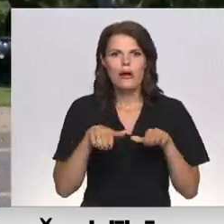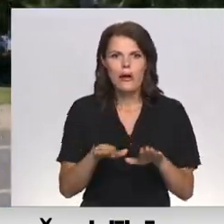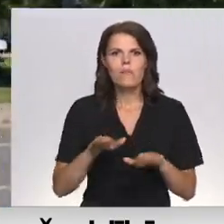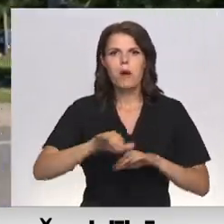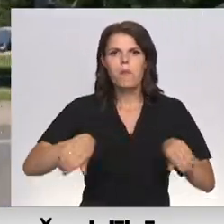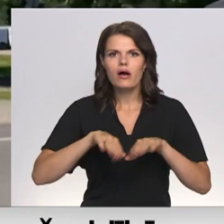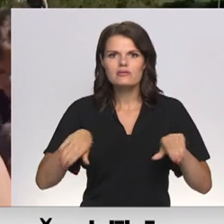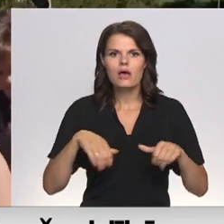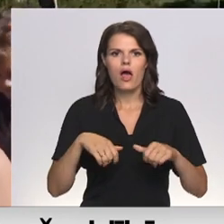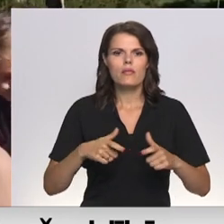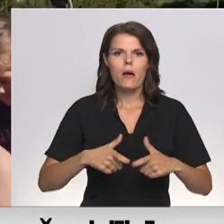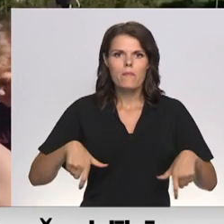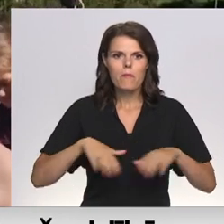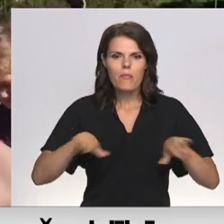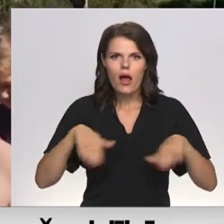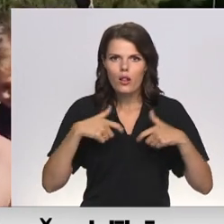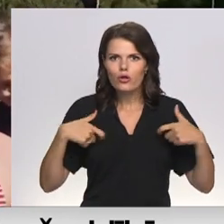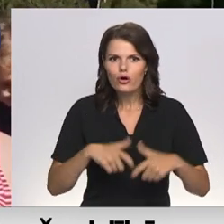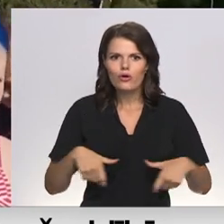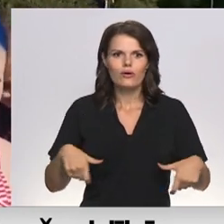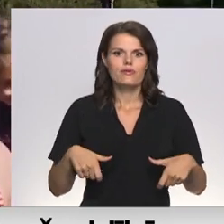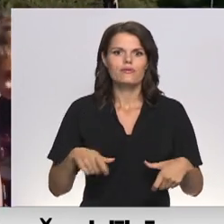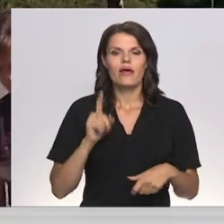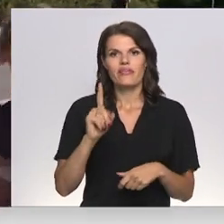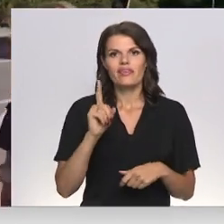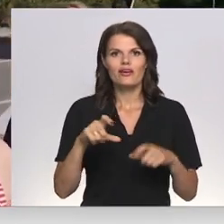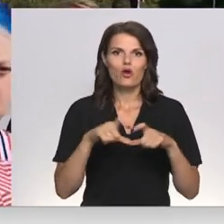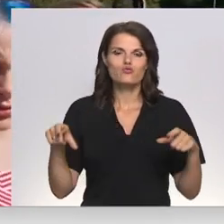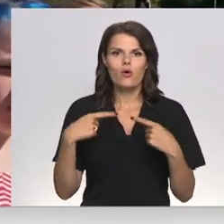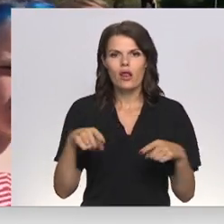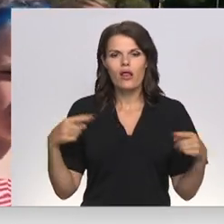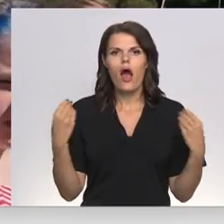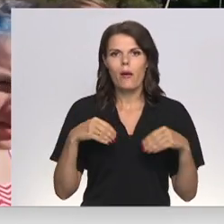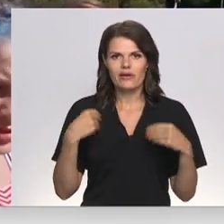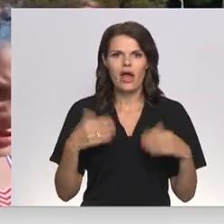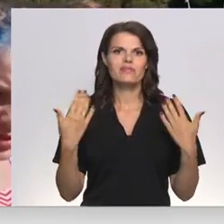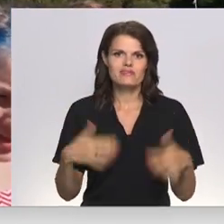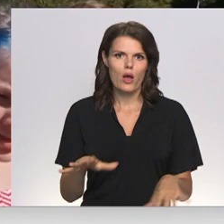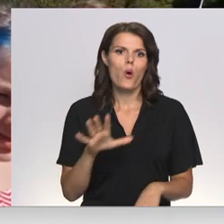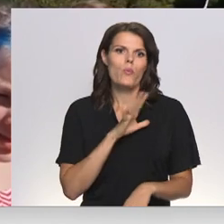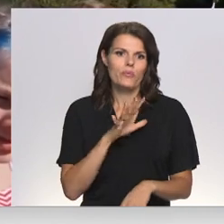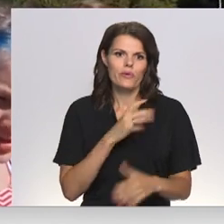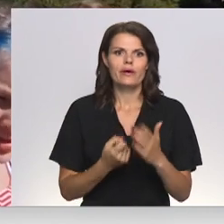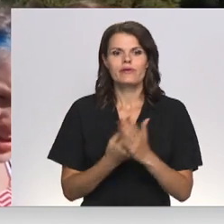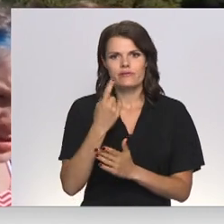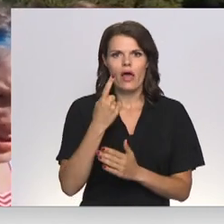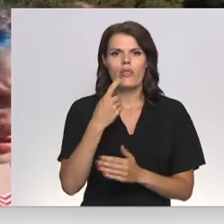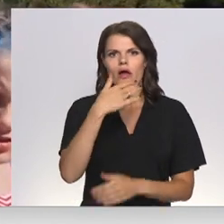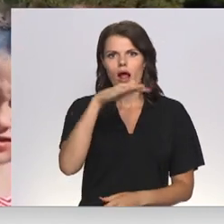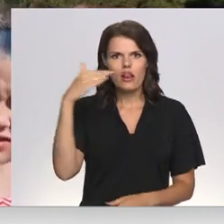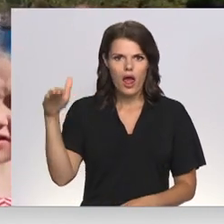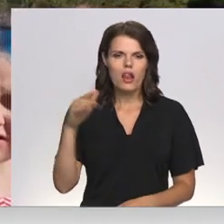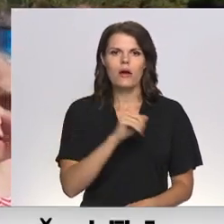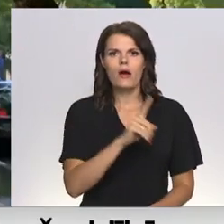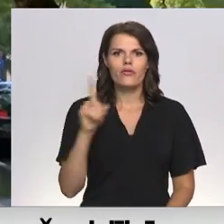palkustīmus. Mums jau tīrbi tikai skolas līdz jāsparka, kā bija, iznāca uz lielajiem 50